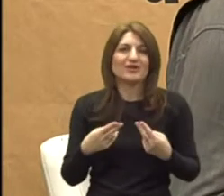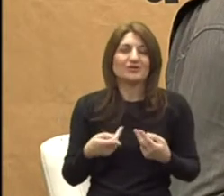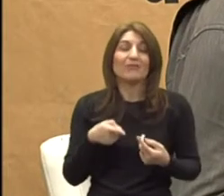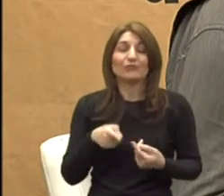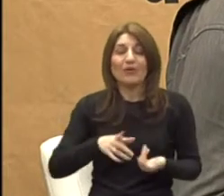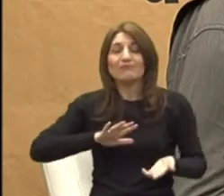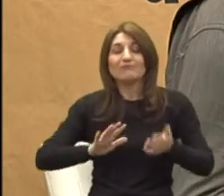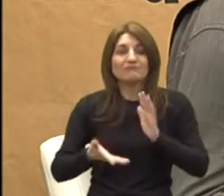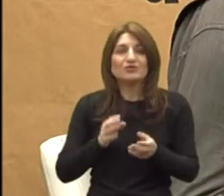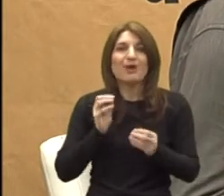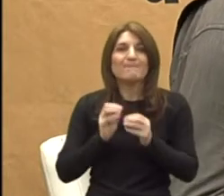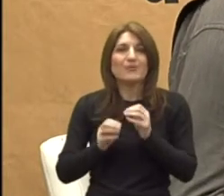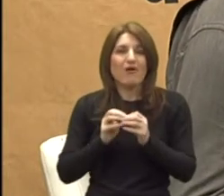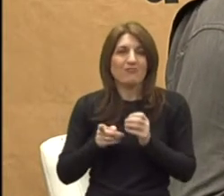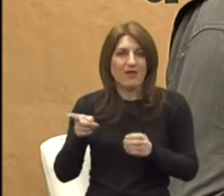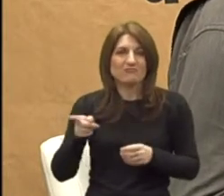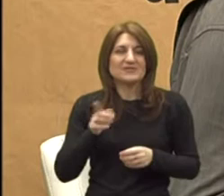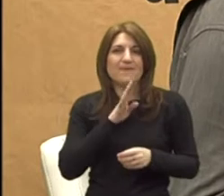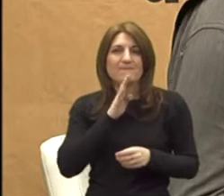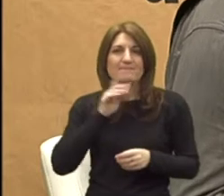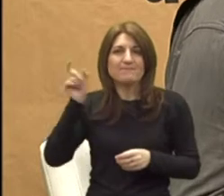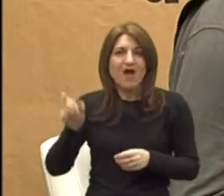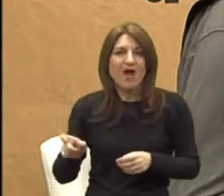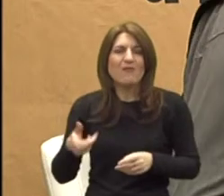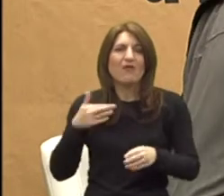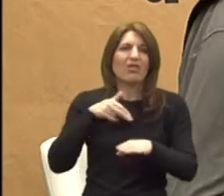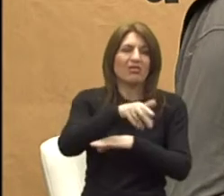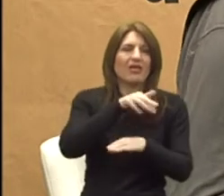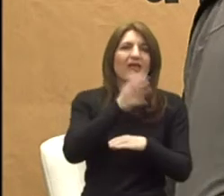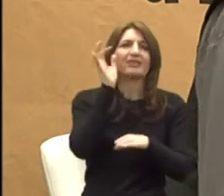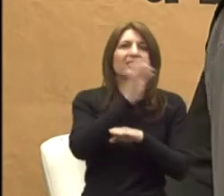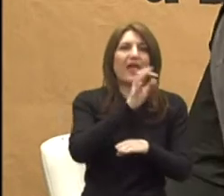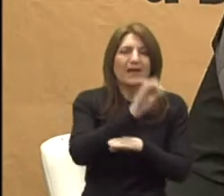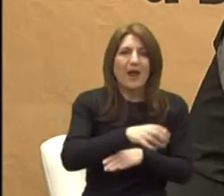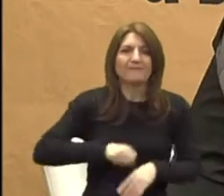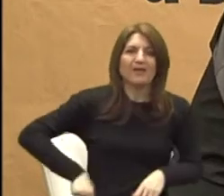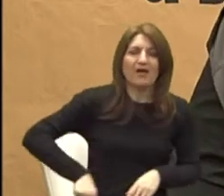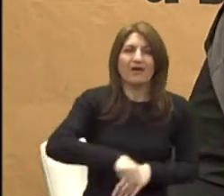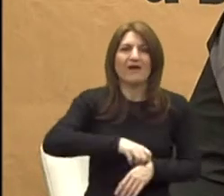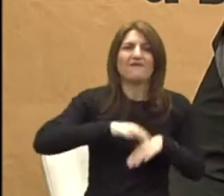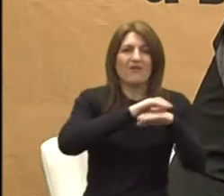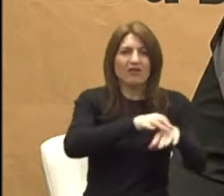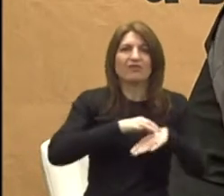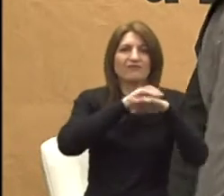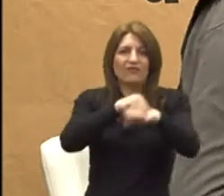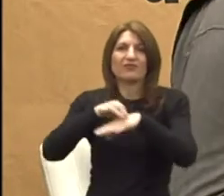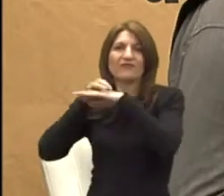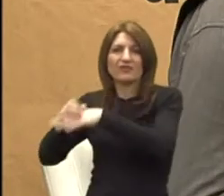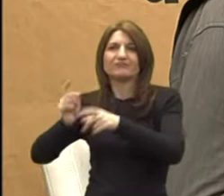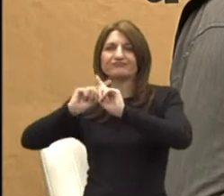onda oni moraju djecu voditi na odrižne terapiske postupke na različita mjesta. Znam.